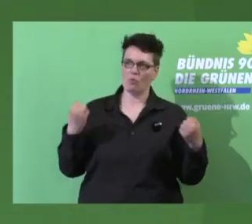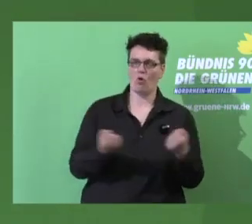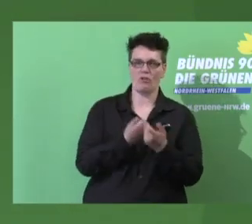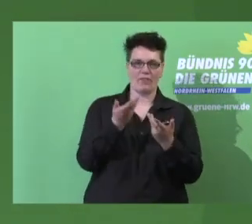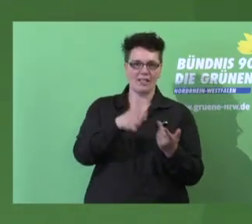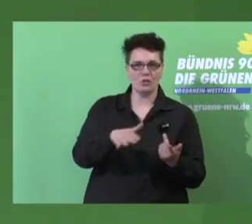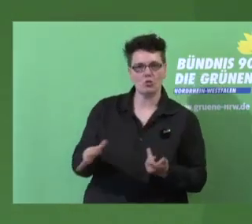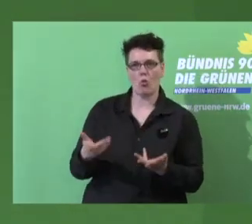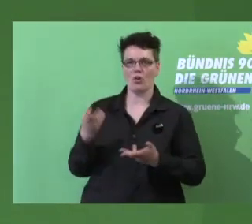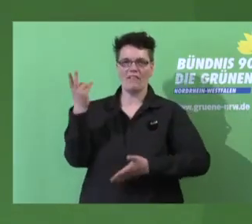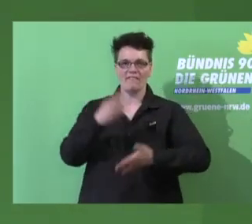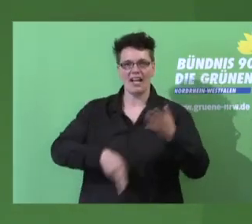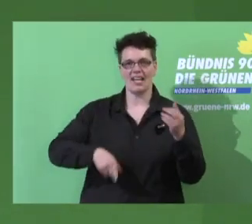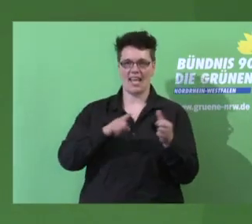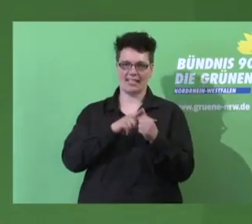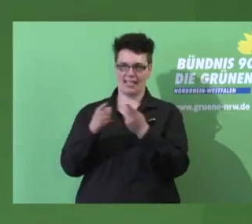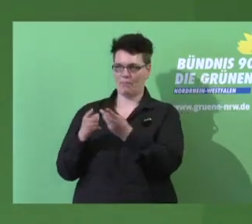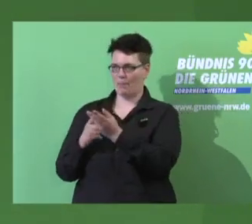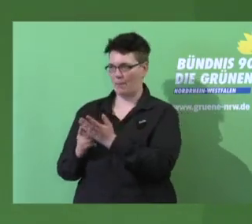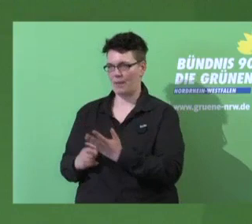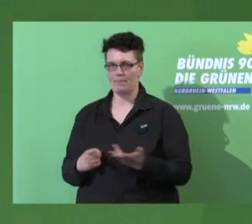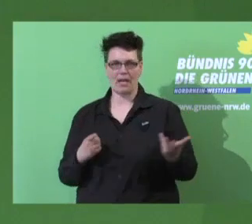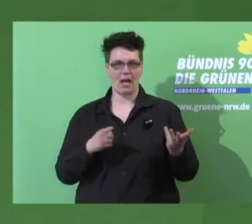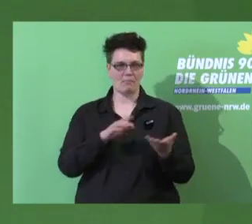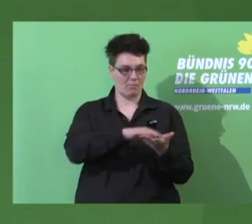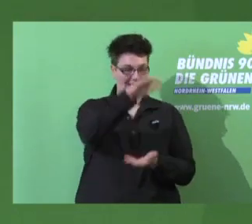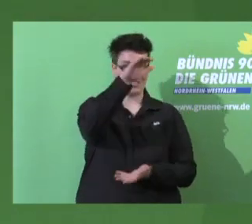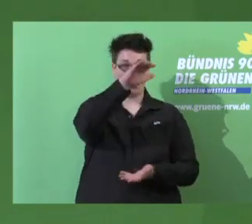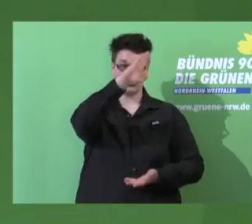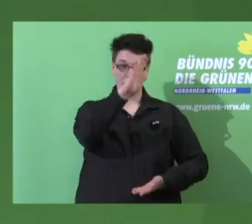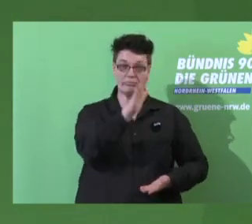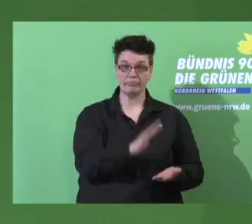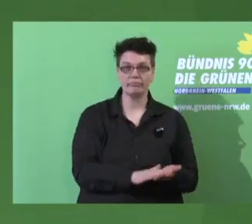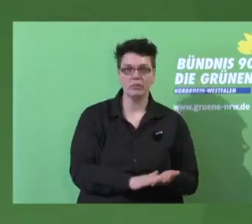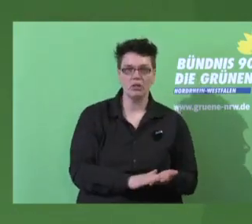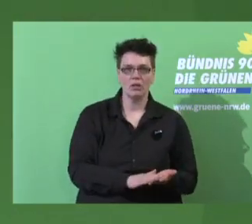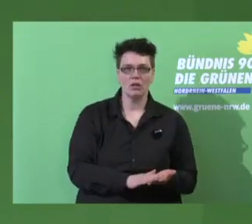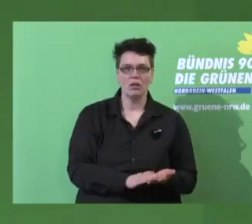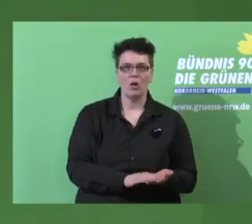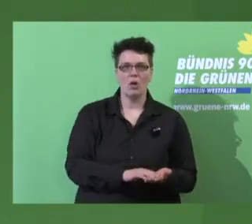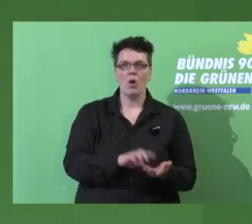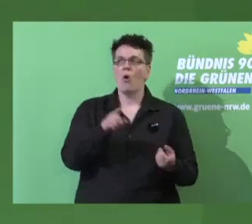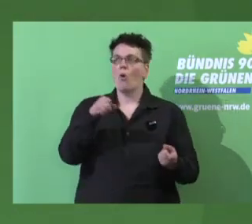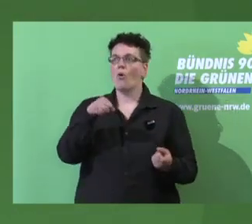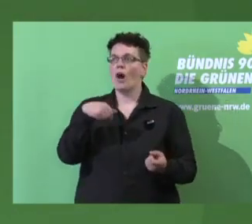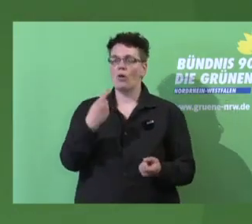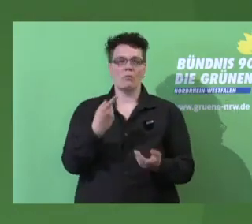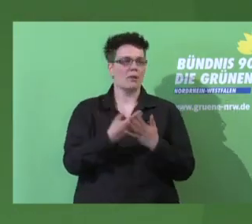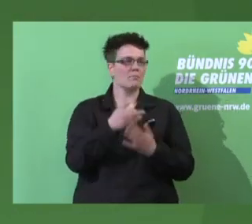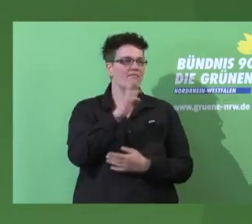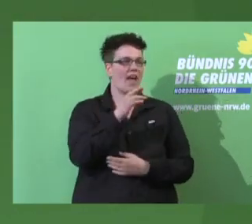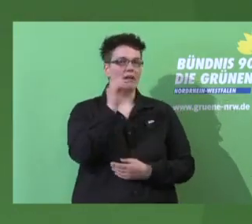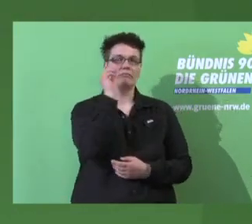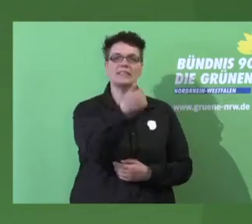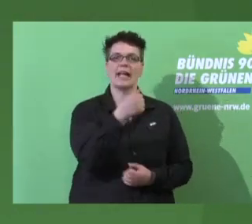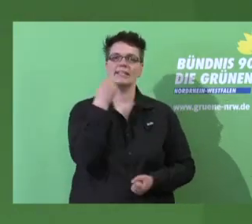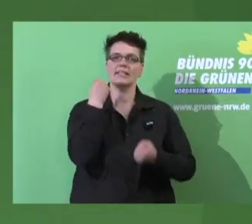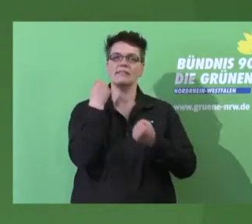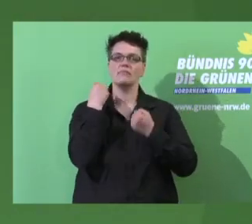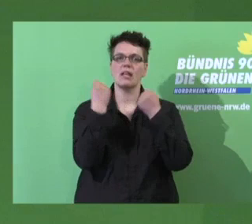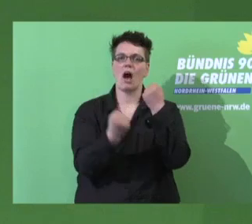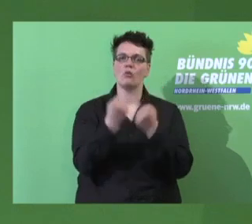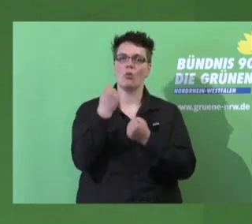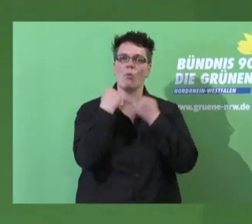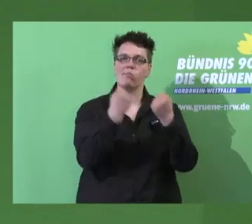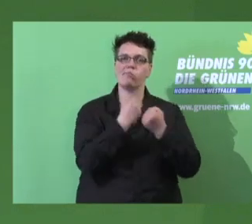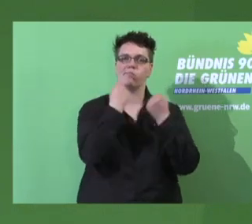verbrauchswertvolle Ressourcen und Fläche. Und warum wollen wir auch noch selten Fahrer, warum sollten selten Fahrer, viel Fahrer unterstützen?